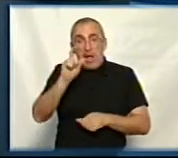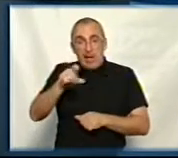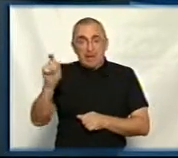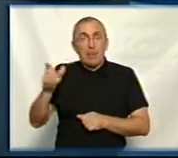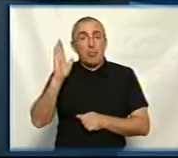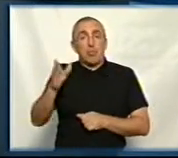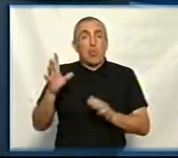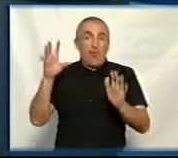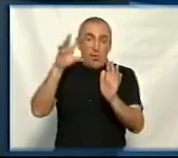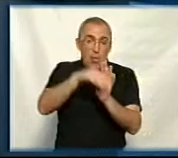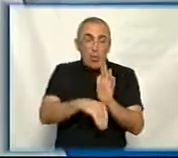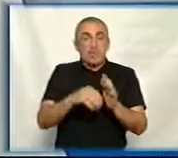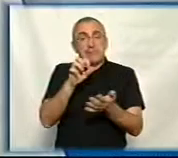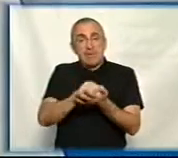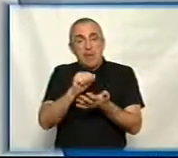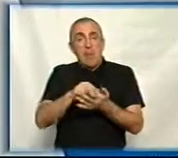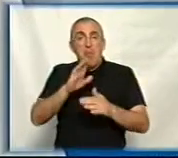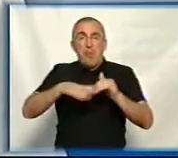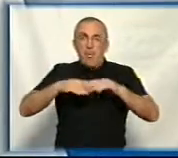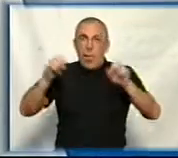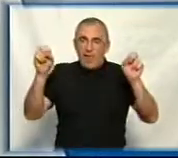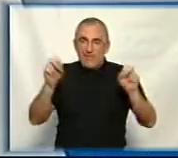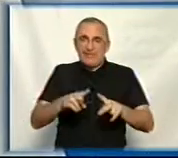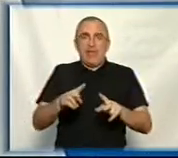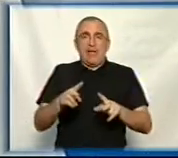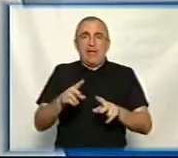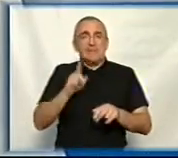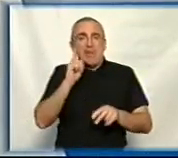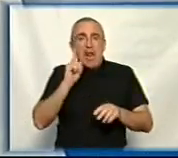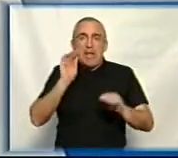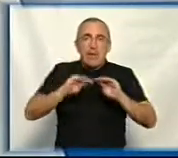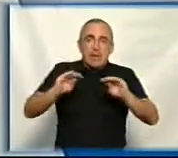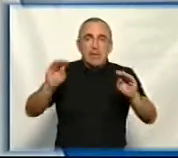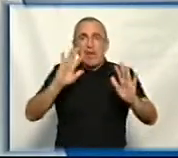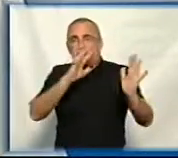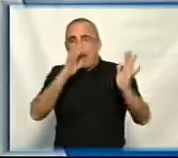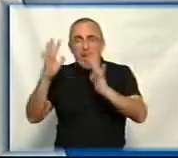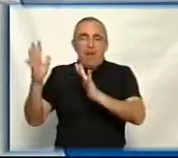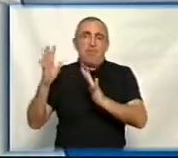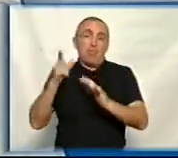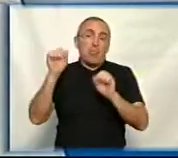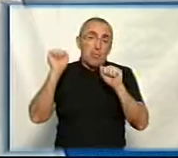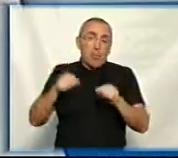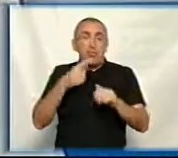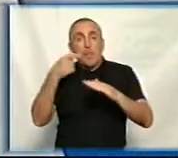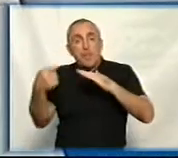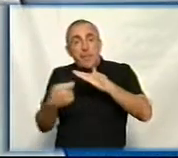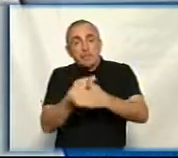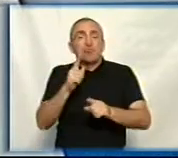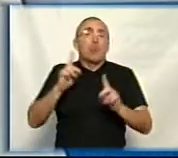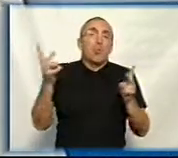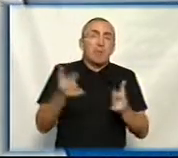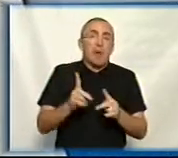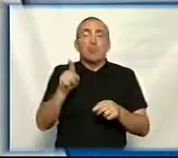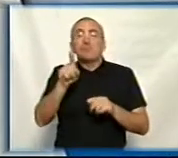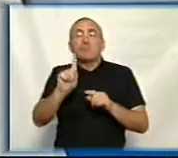будуть туди включені, які займаються професійно зеленими насадженнями, деревами, вони зможуть підказати, що треба